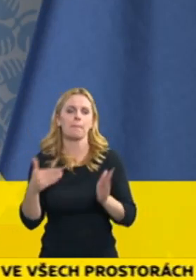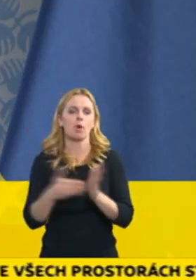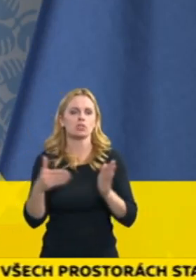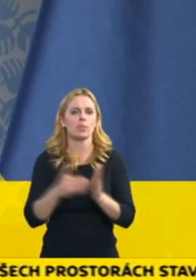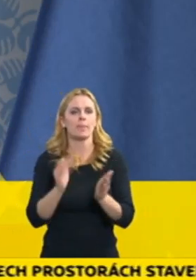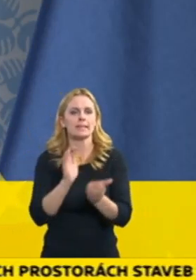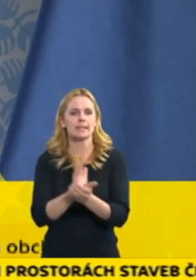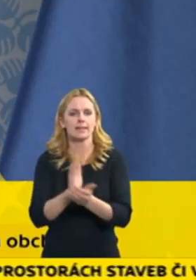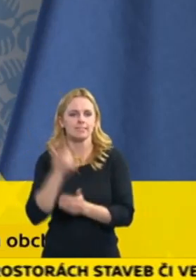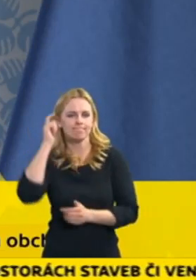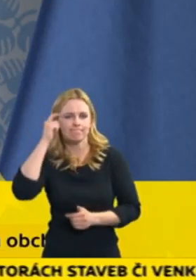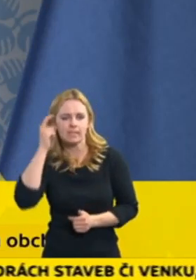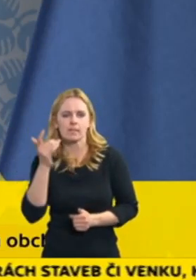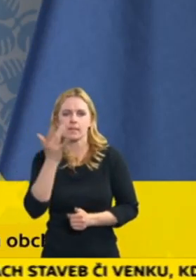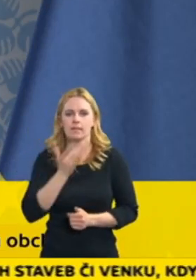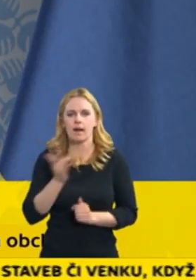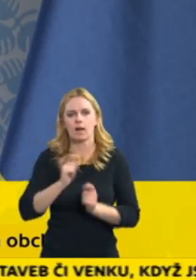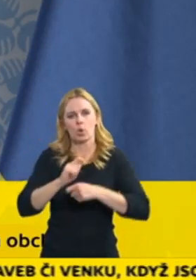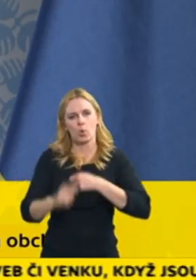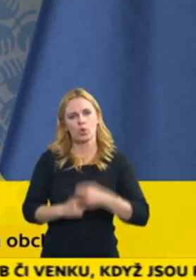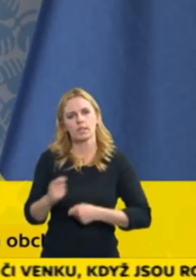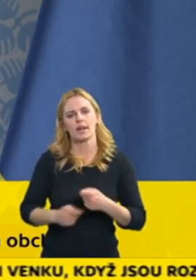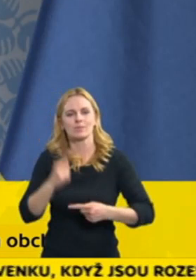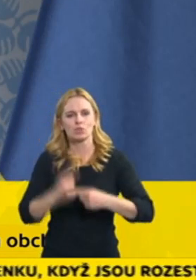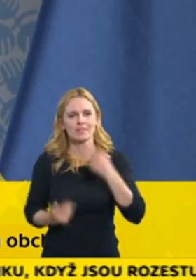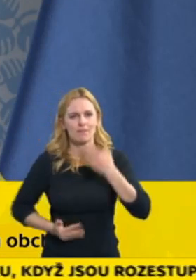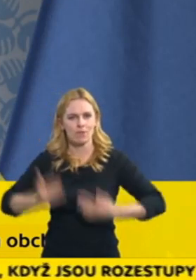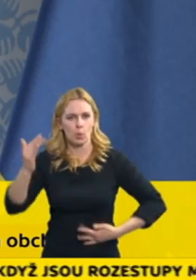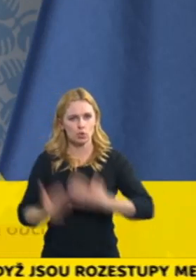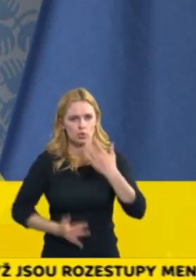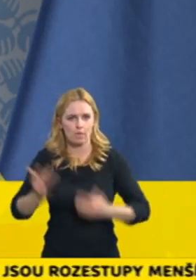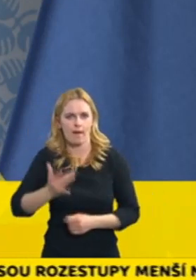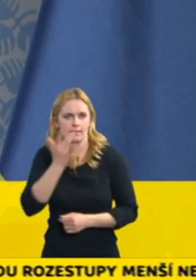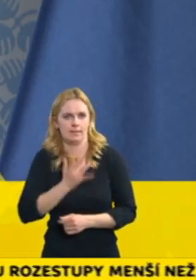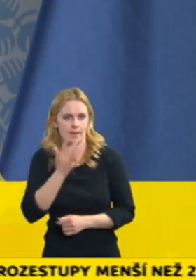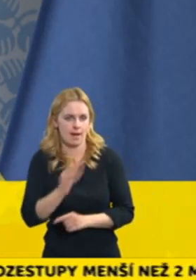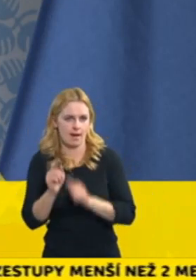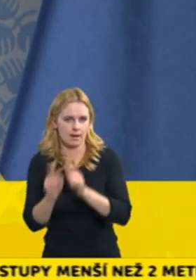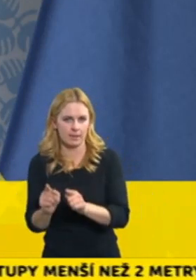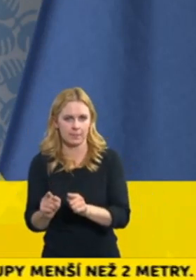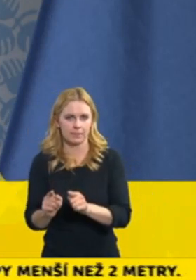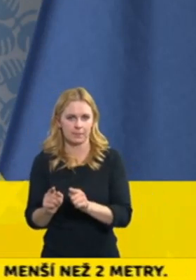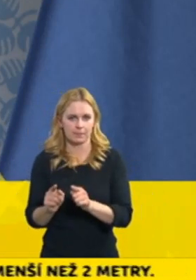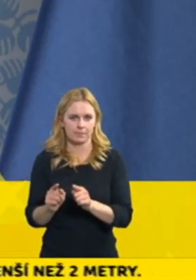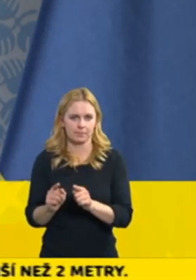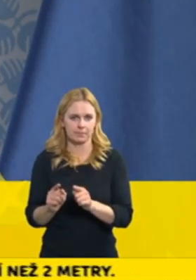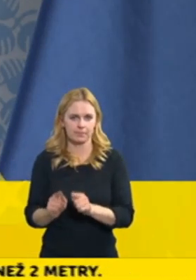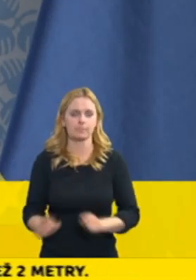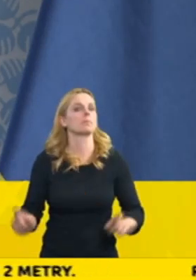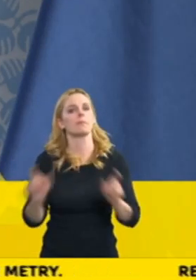způsob finálního vyučtování a řekněme v realizací